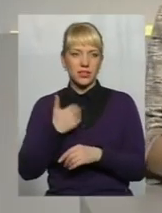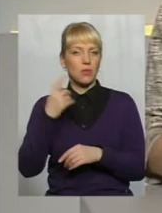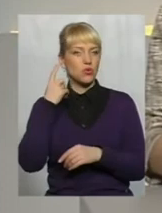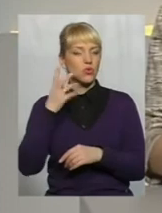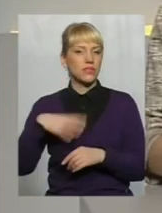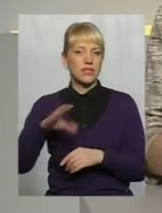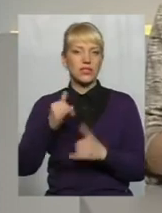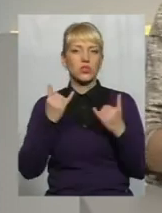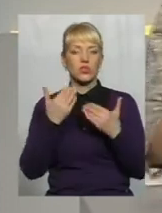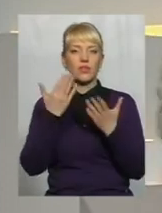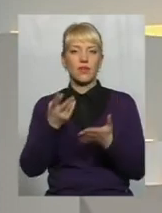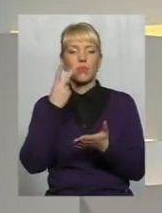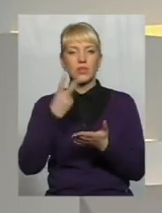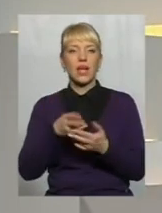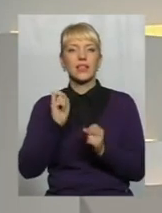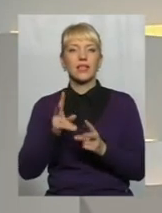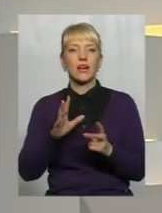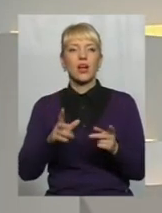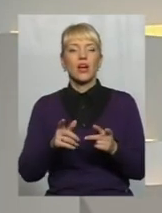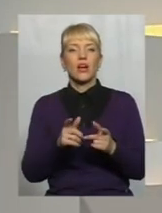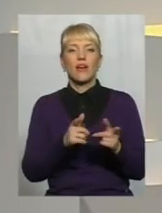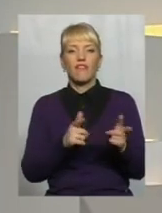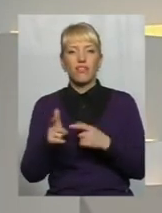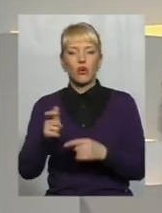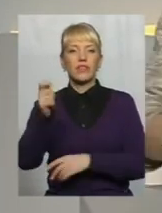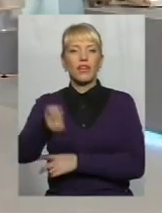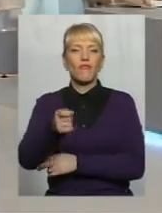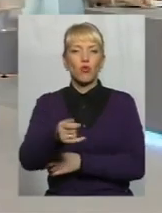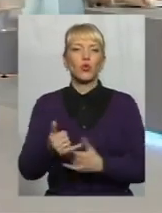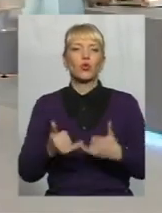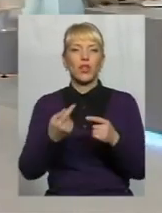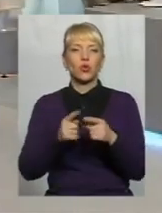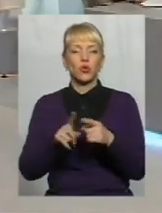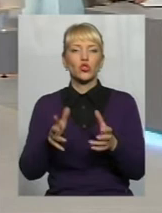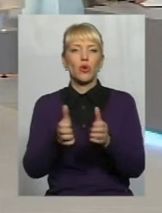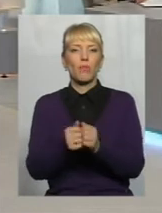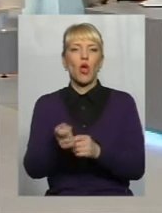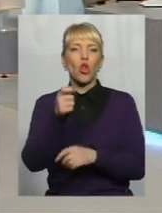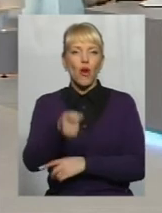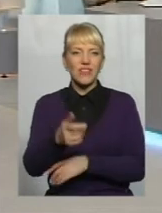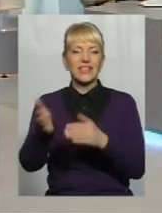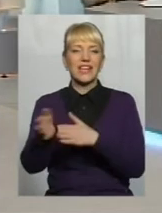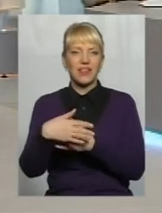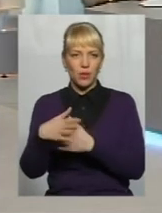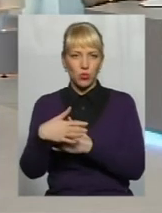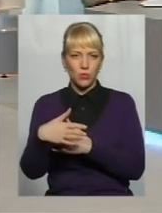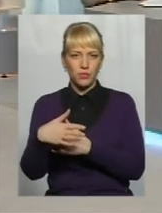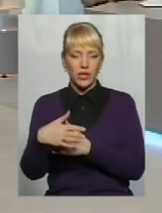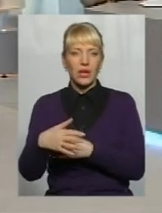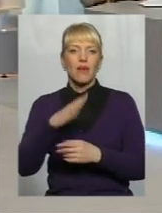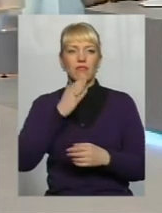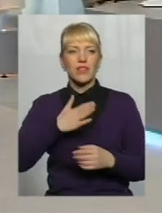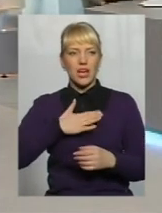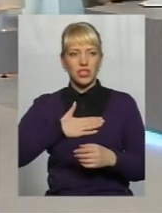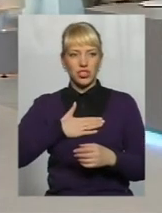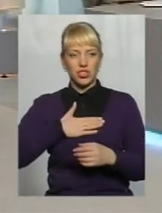Сьогодні ви показали, як виготовити вудку для того, щоб ловити ту рибу в нашій